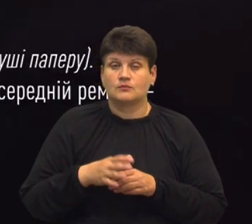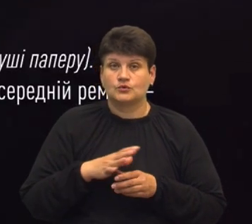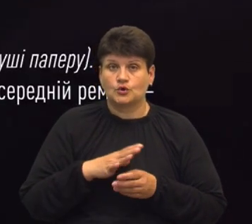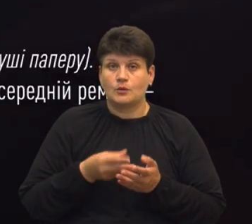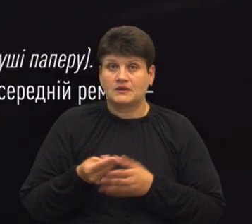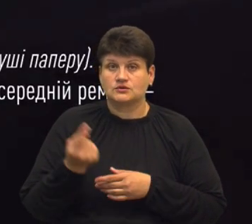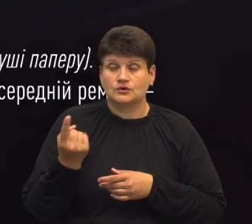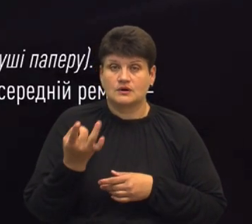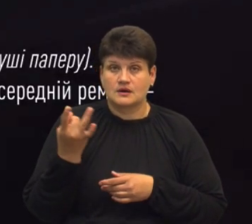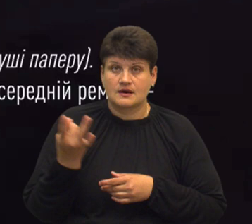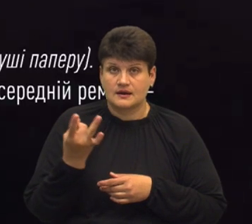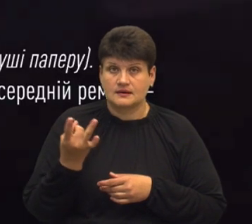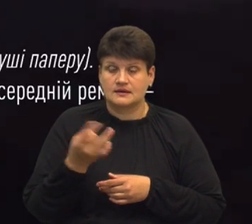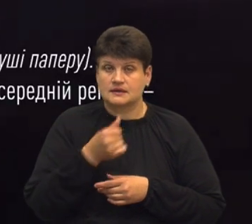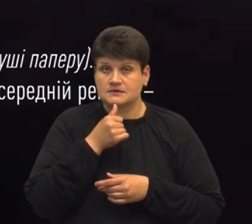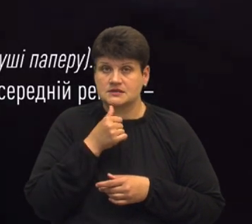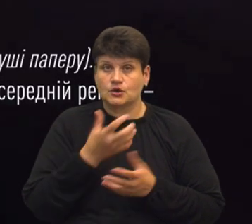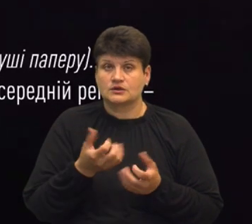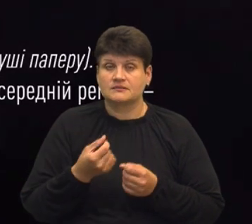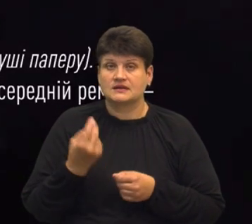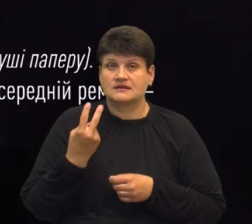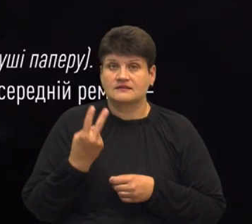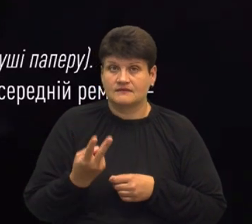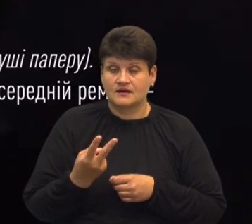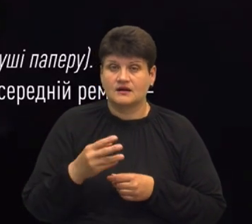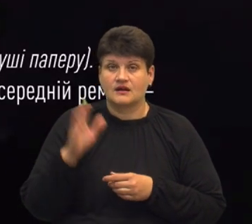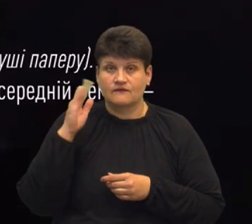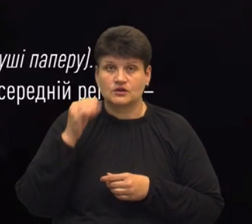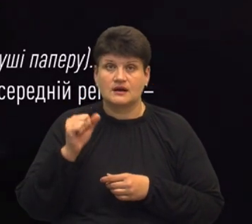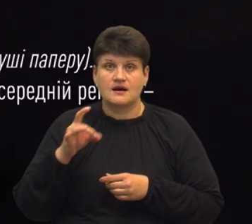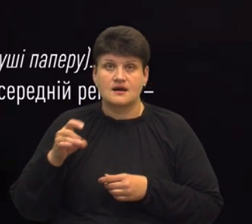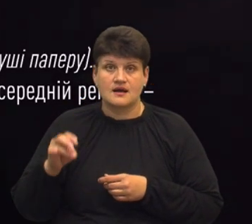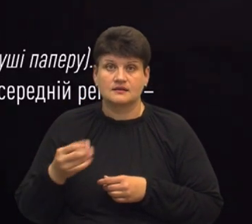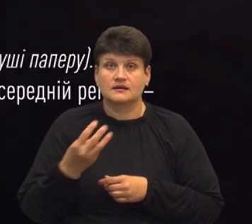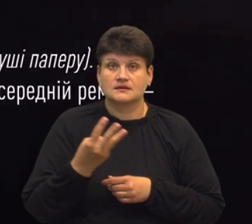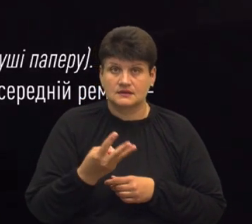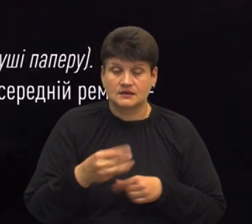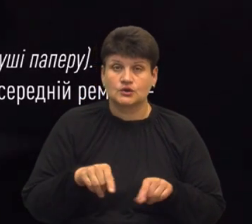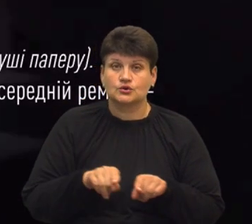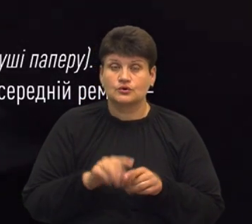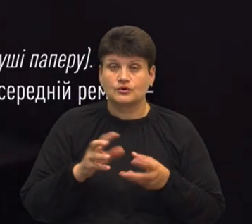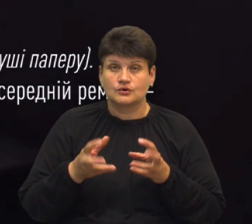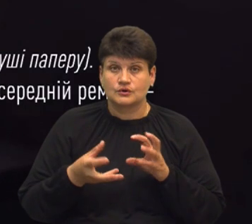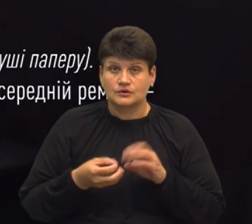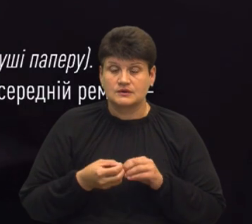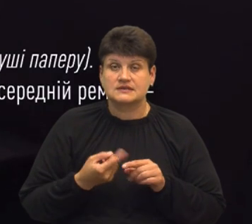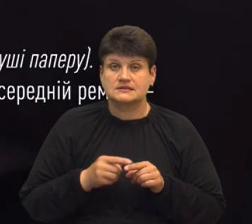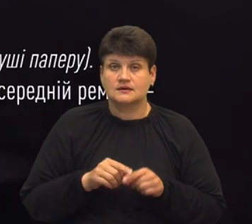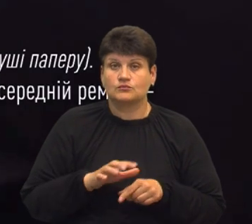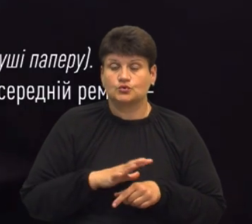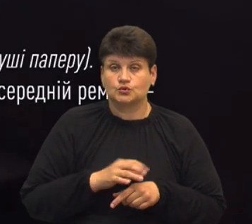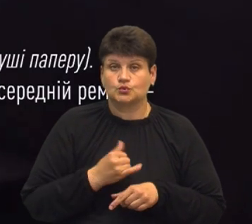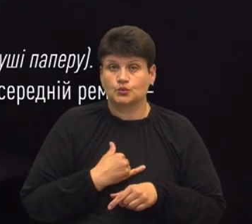експлуатаційне отримання – два, і в одного рена – три. І того? І того це загальна сума пройшла. Це в нас